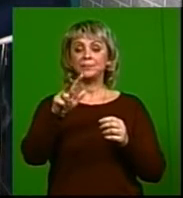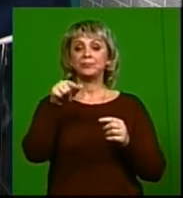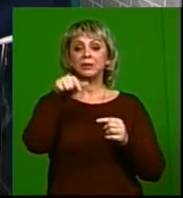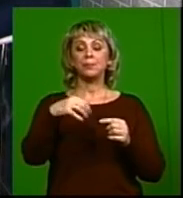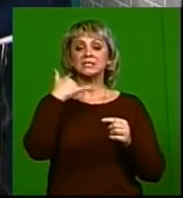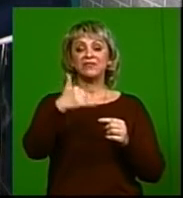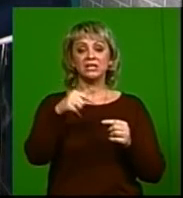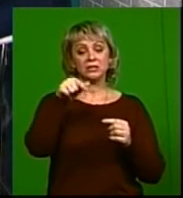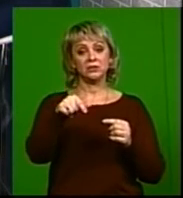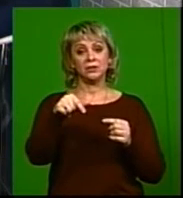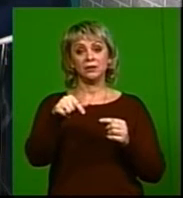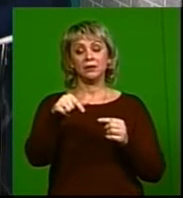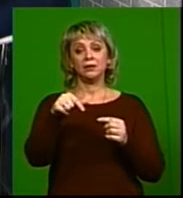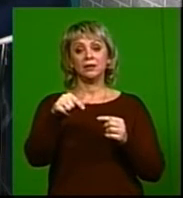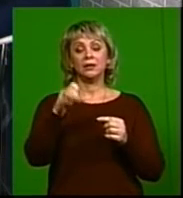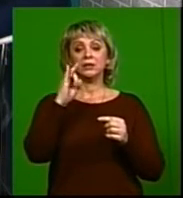-43, можно звонить,